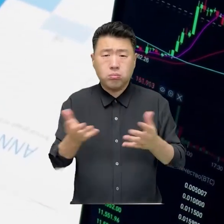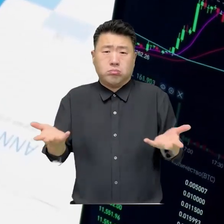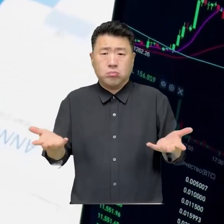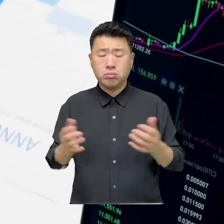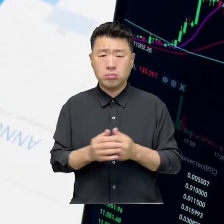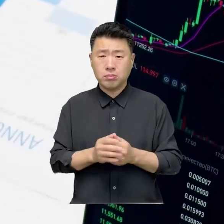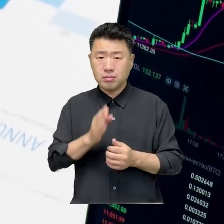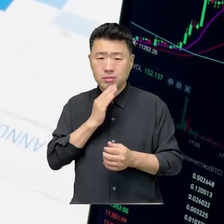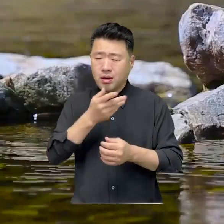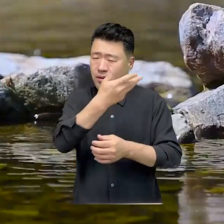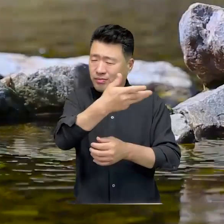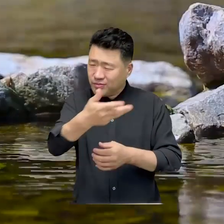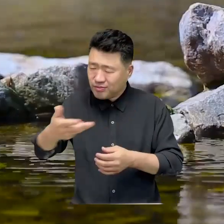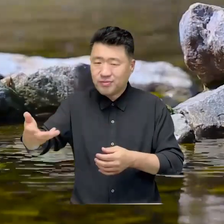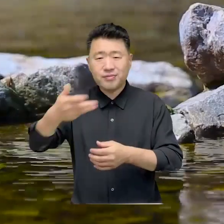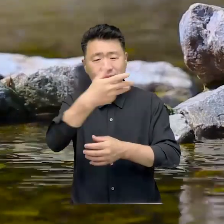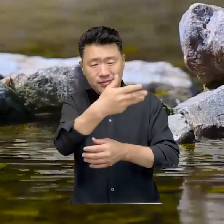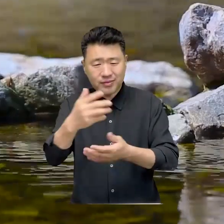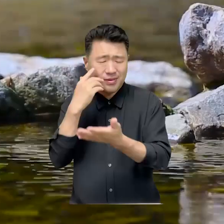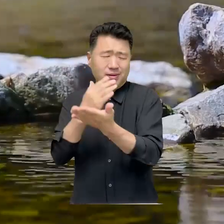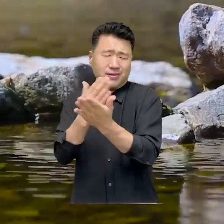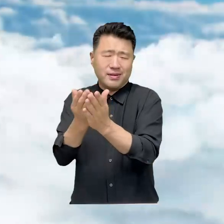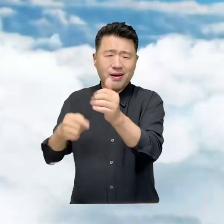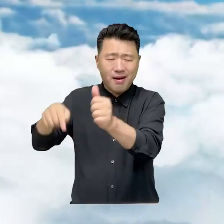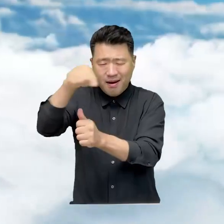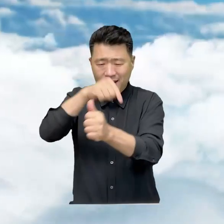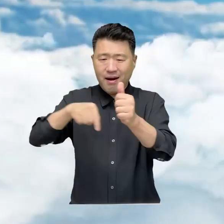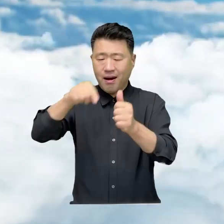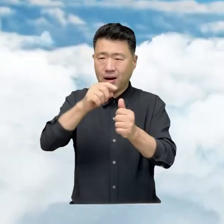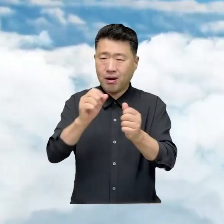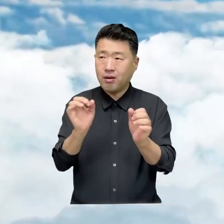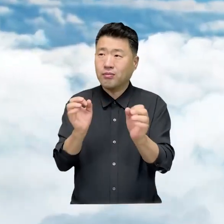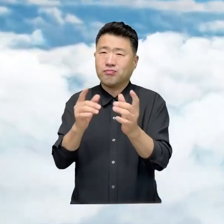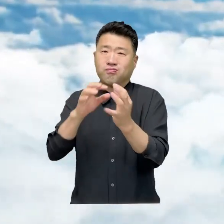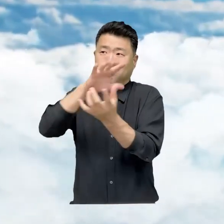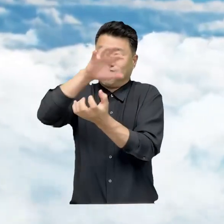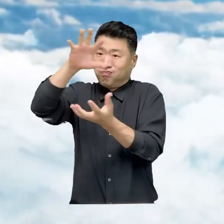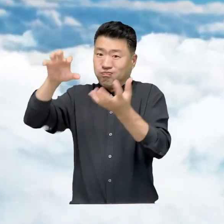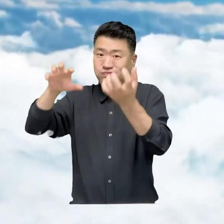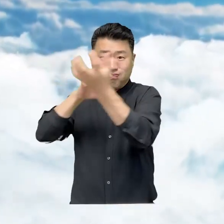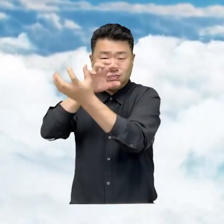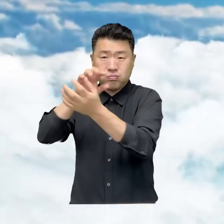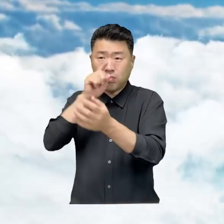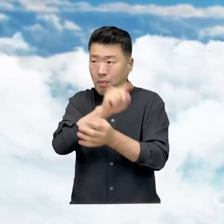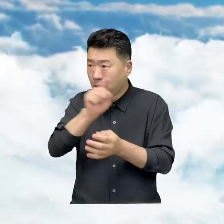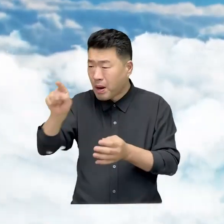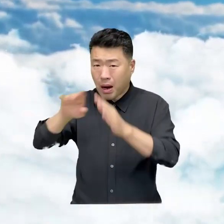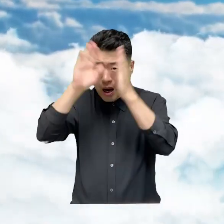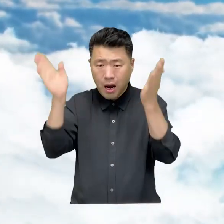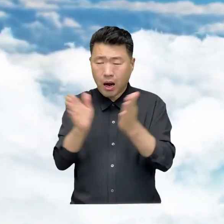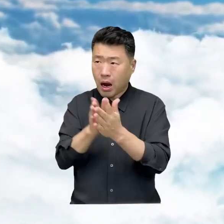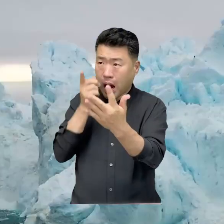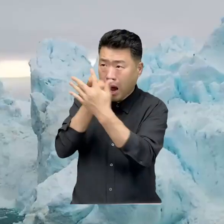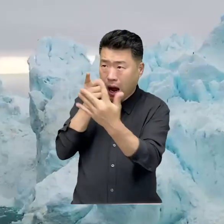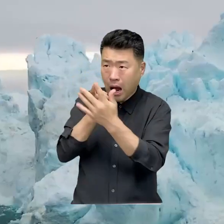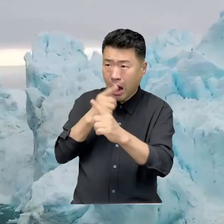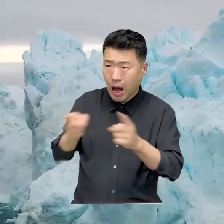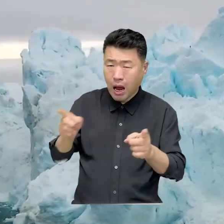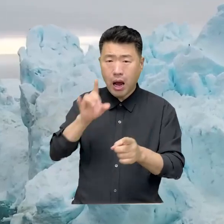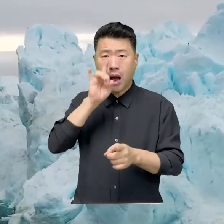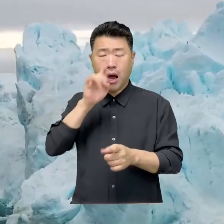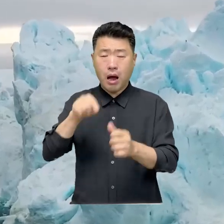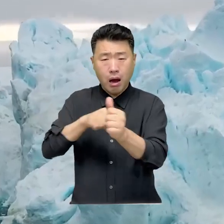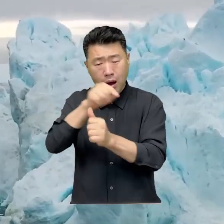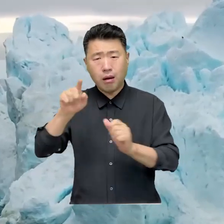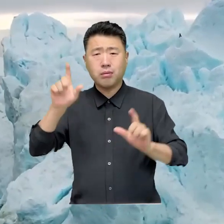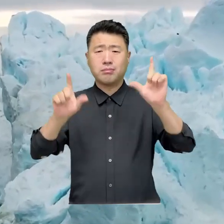오르거나 내릴지, 또한 흐르는 시냇물, 다양한 모습으로 생겨났다 사라지는 뭉개구름까지. 예측